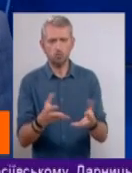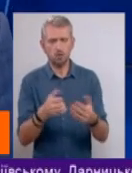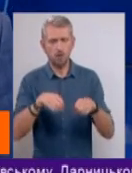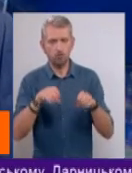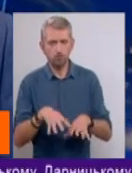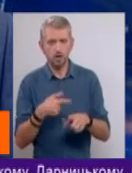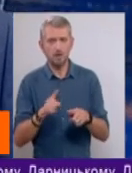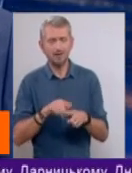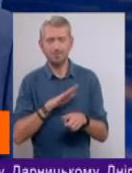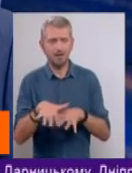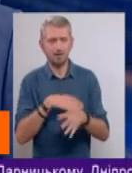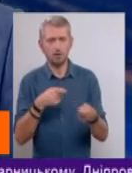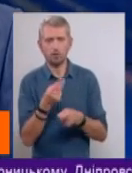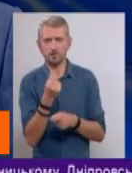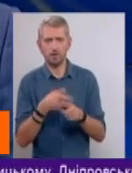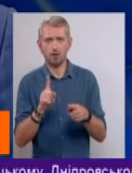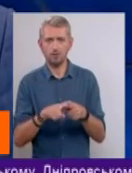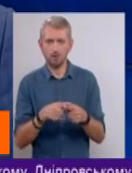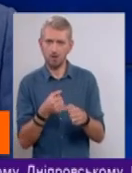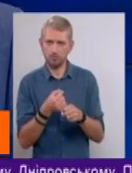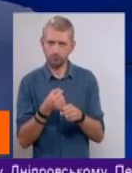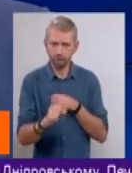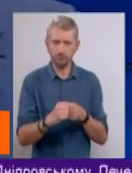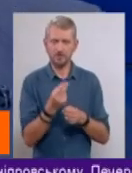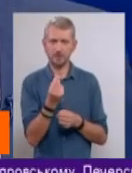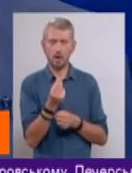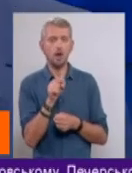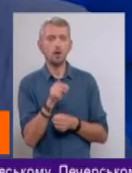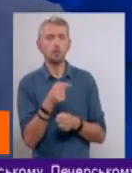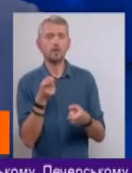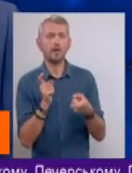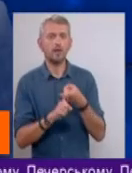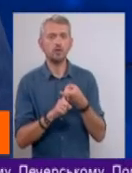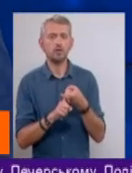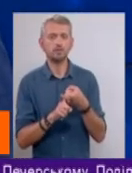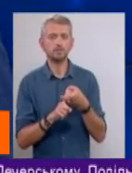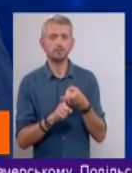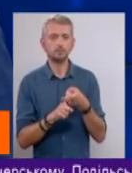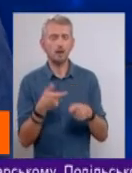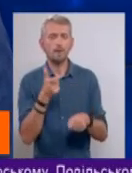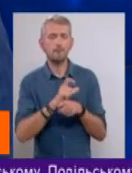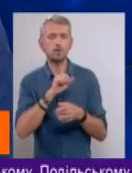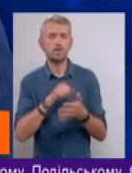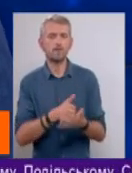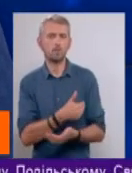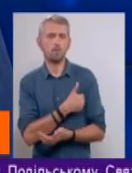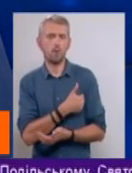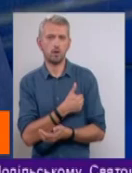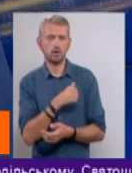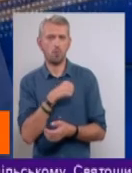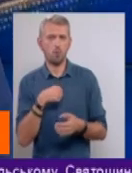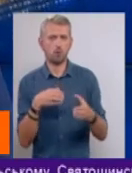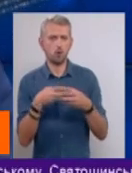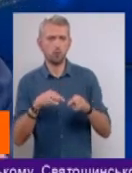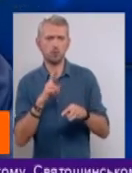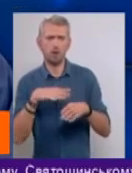рішення, то це вже не ринкова ціна, тому що це адміністративно встановлена ціна. І отут вже залежить більше від волі самого Кабінету Міністрів. Як вони